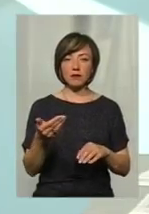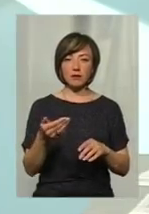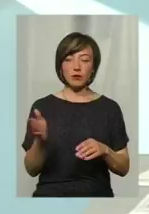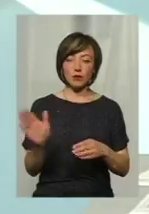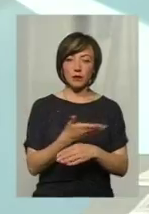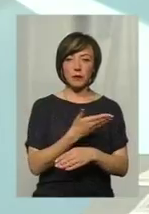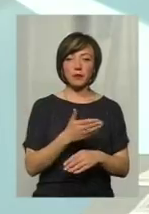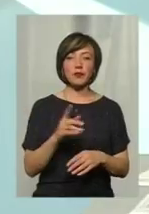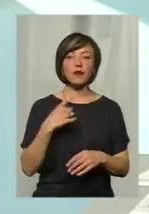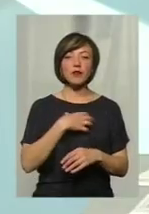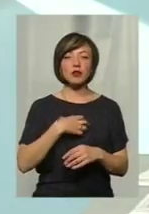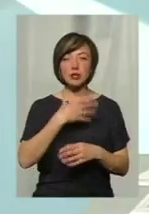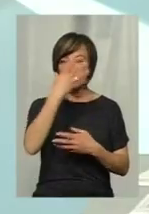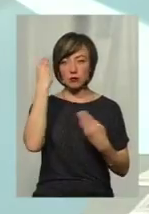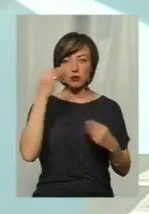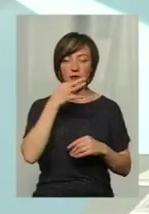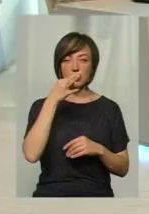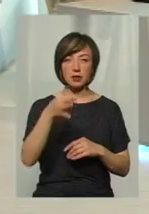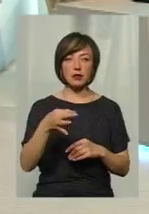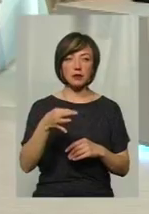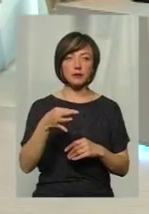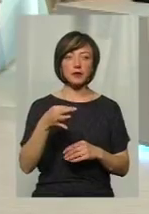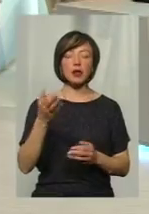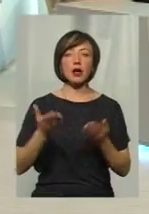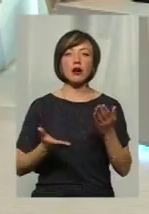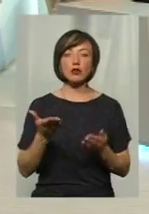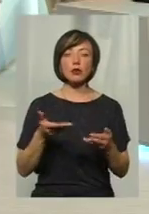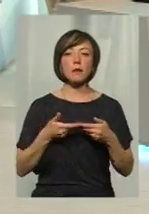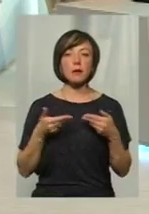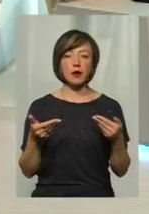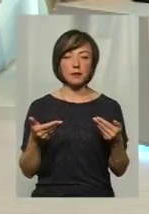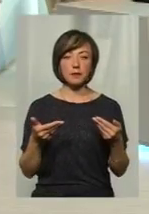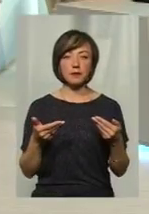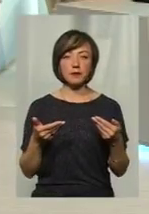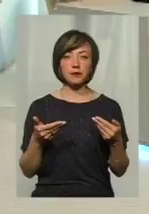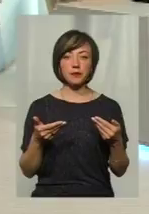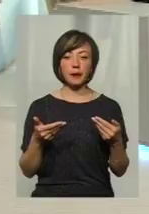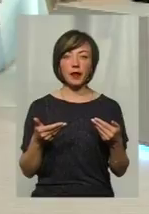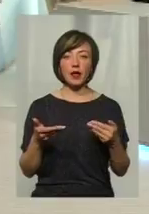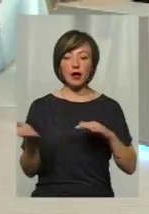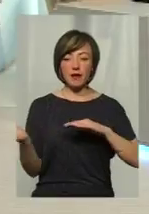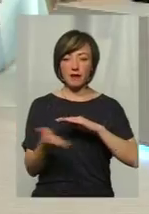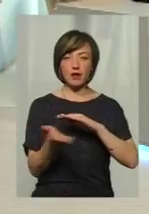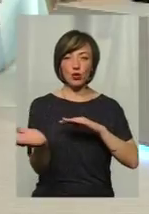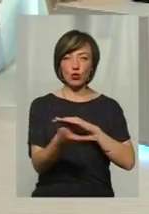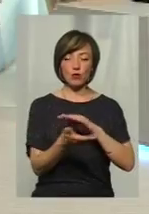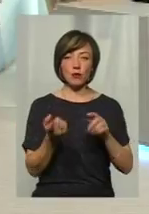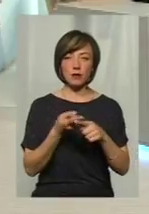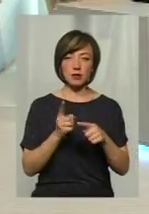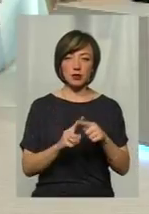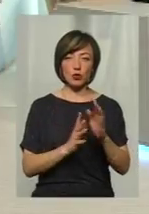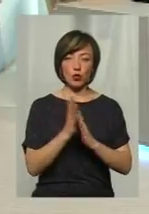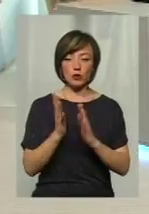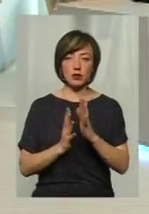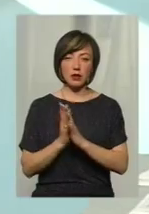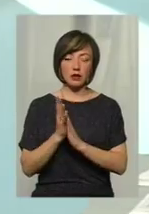От що важливо, щоб я не забув сказати, якщо ми механічно вирубуємо бур